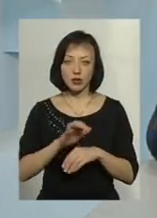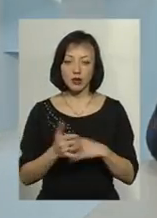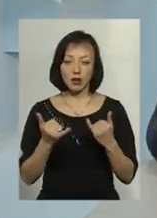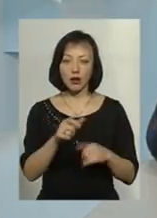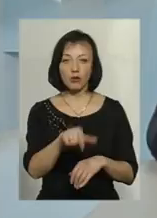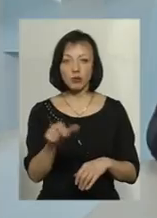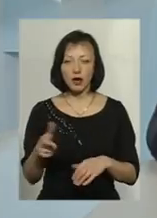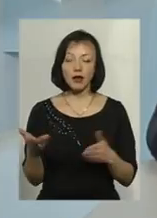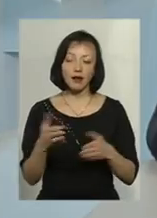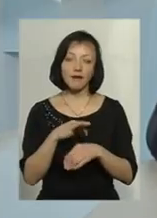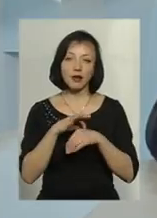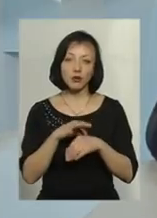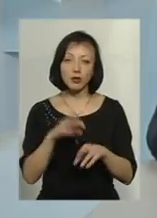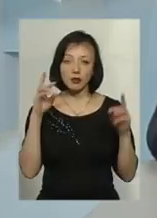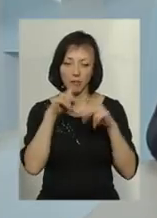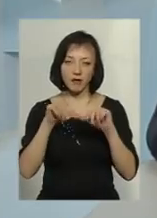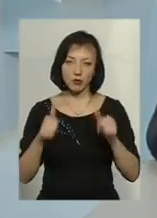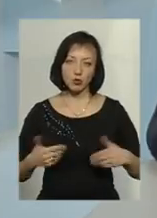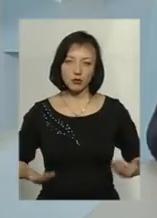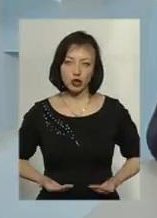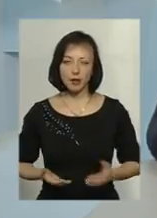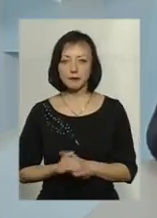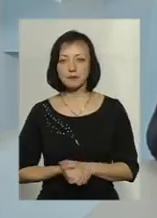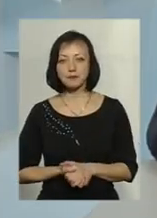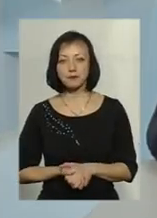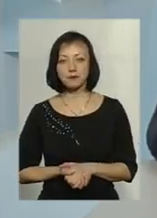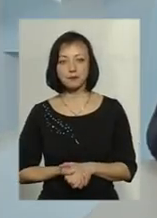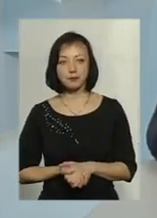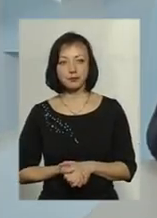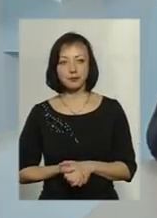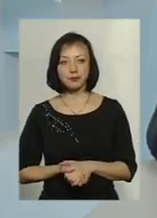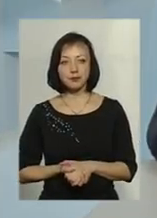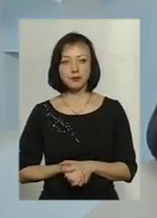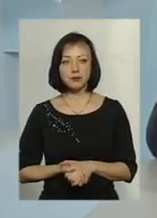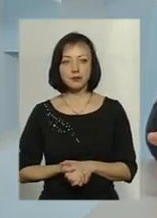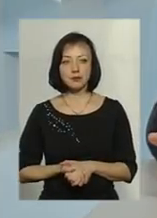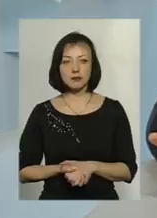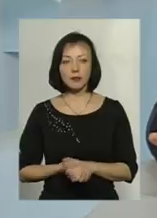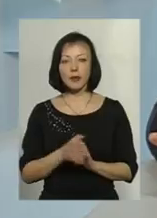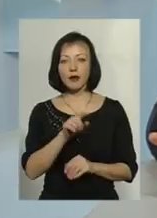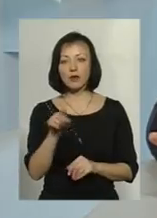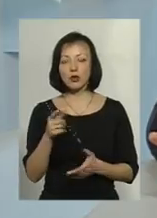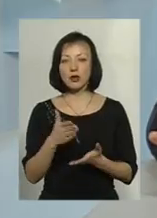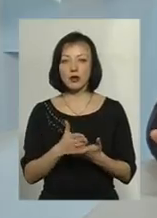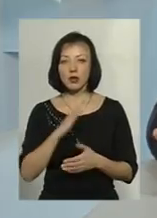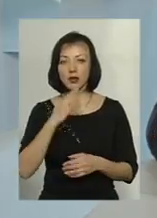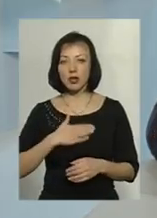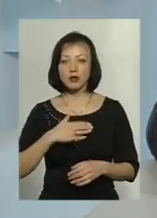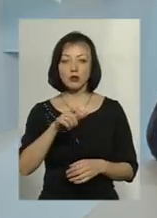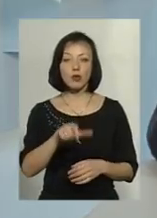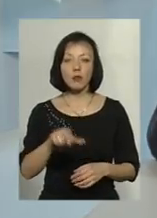споживачів, які ведуть не зовсім правильний спосіб життя. Бо в тому, вони є нашими